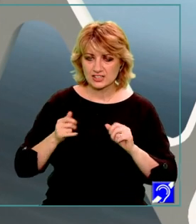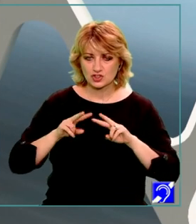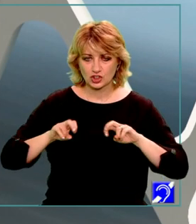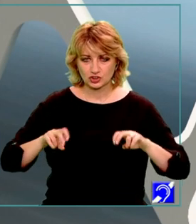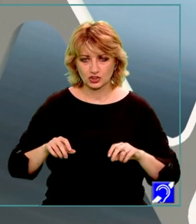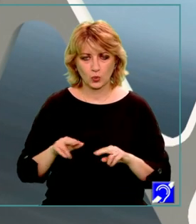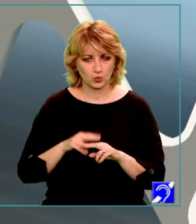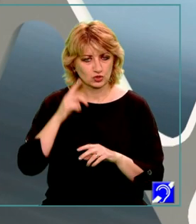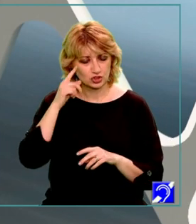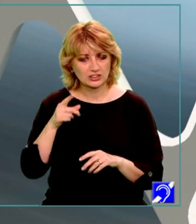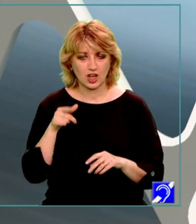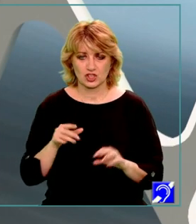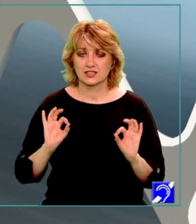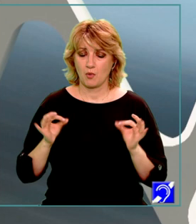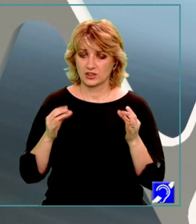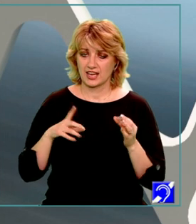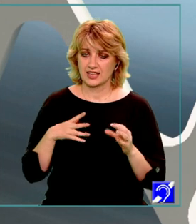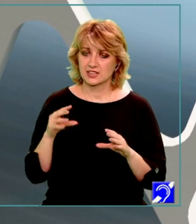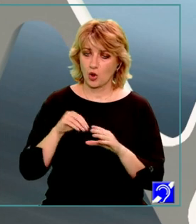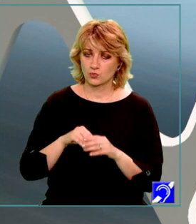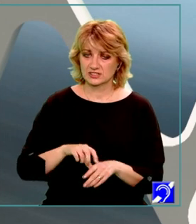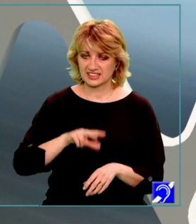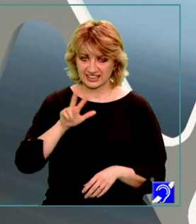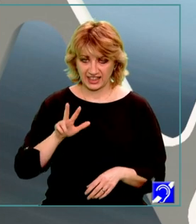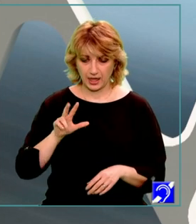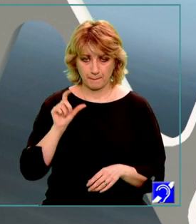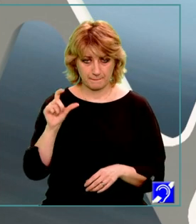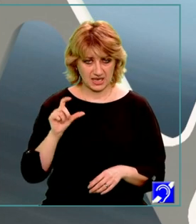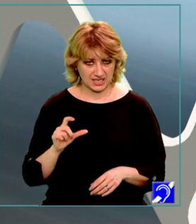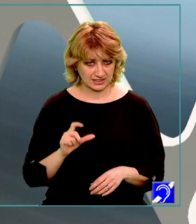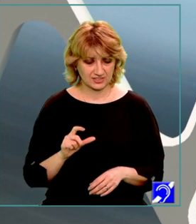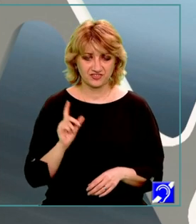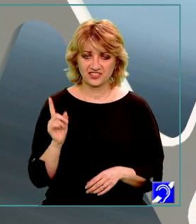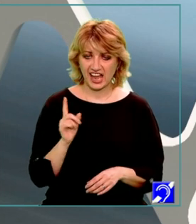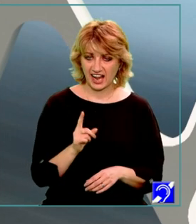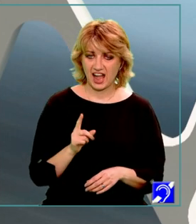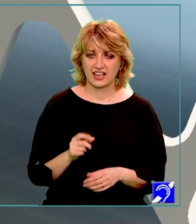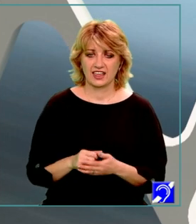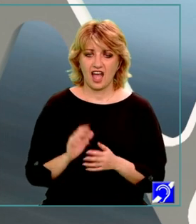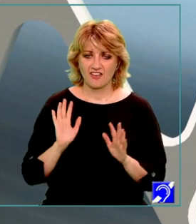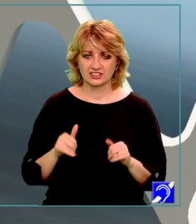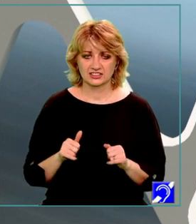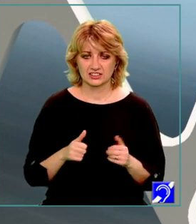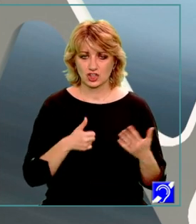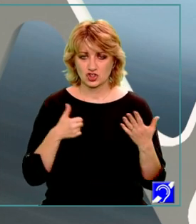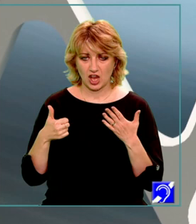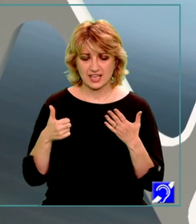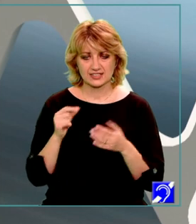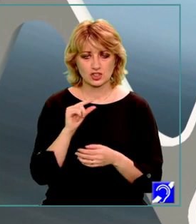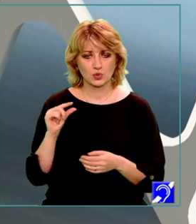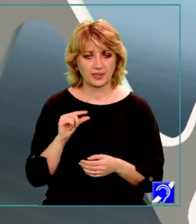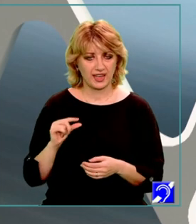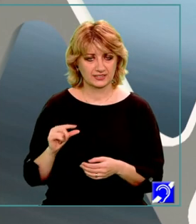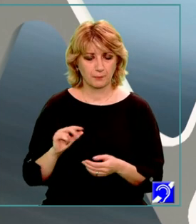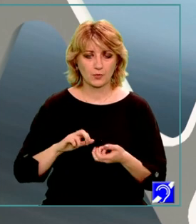Așa cum știți, acest model este compus din trei părți, fiecare dintre ele având câte șase subiecte.